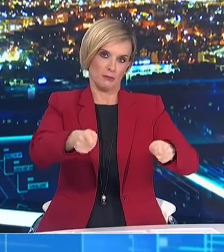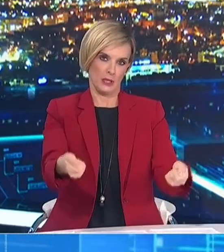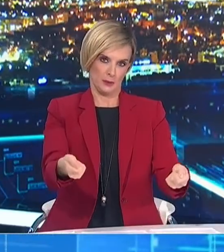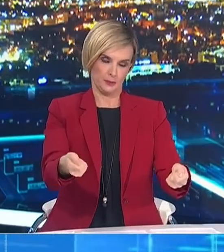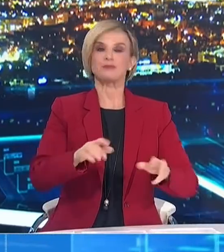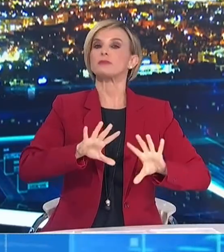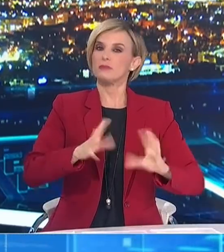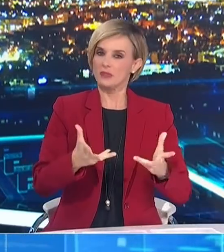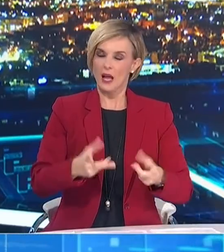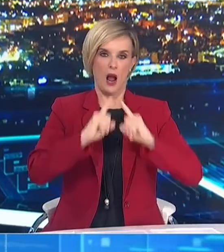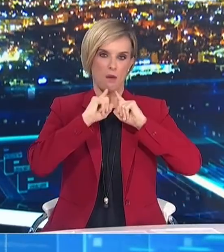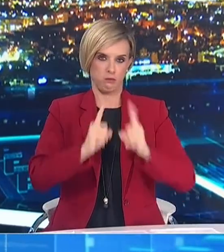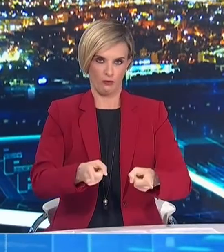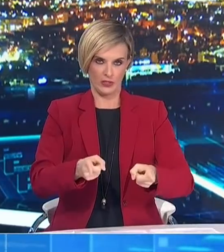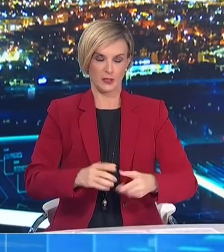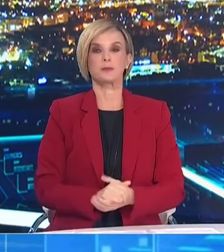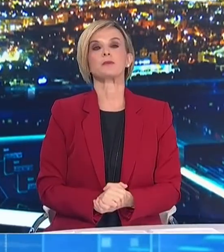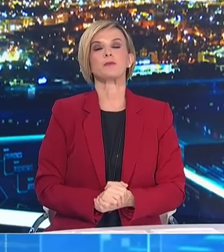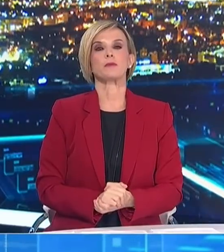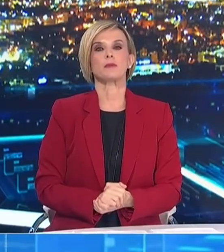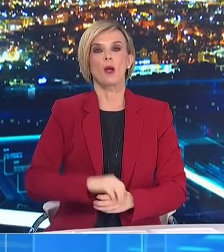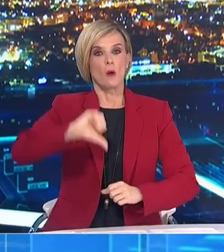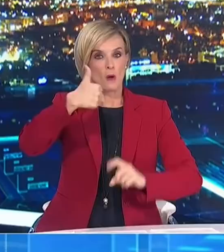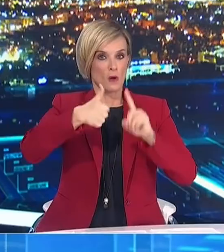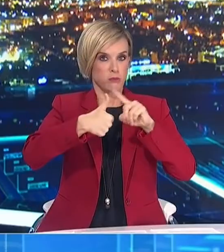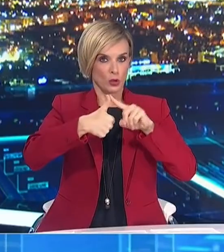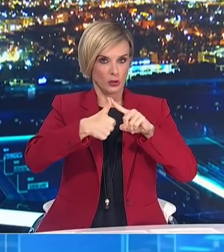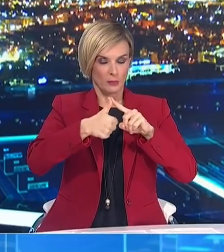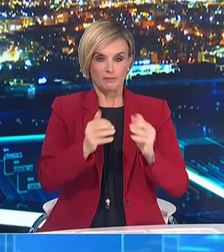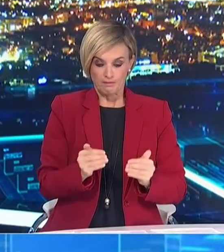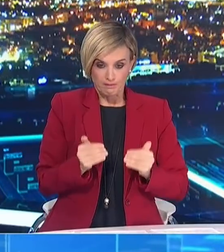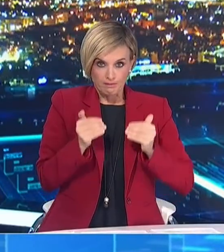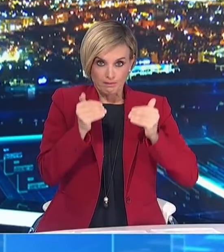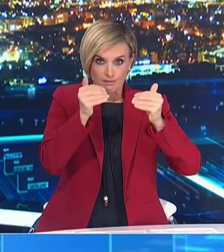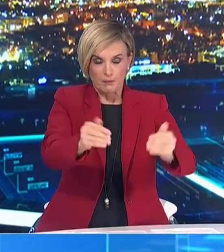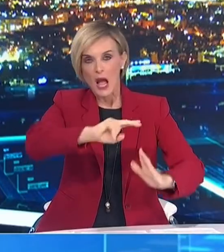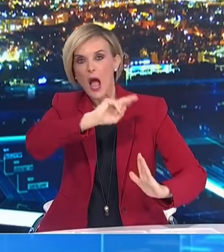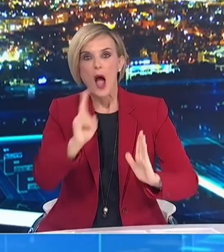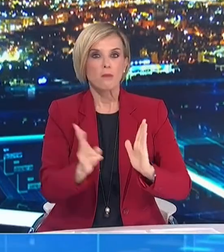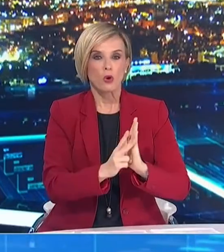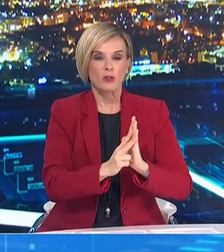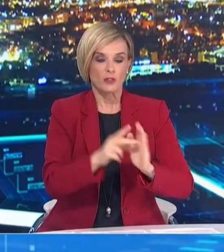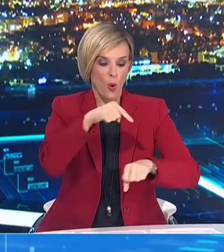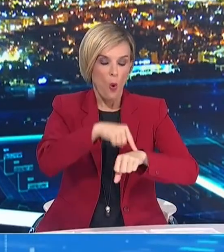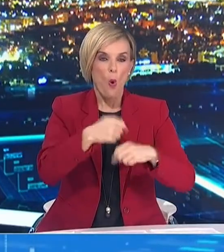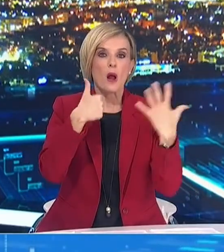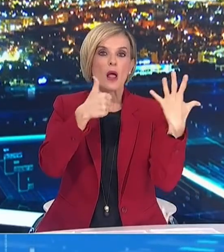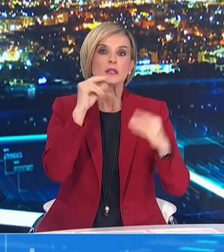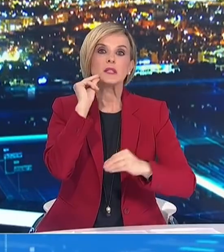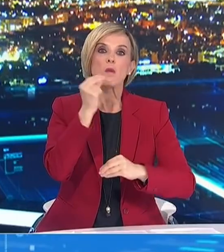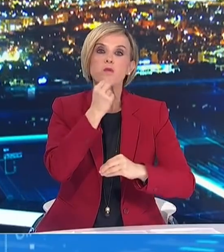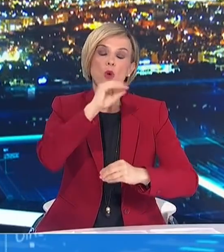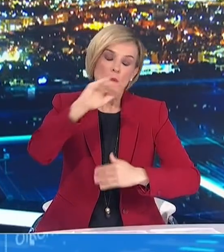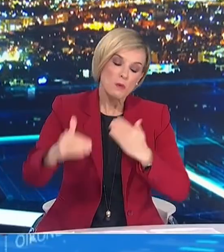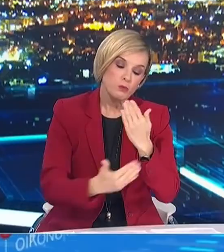Συγκεκριμένα αποφασίζεται. Πρώτον, η επέκταση της απαγόρευσης κλοφορίας από τις 6 το απόγευμα ως τις 5 το πρωί